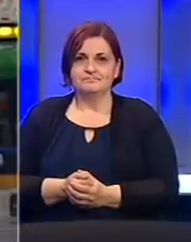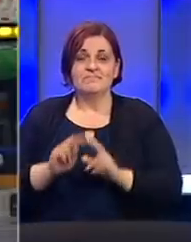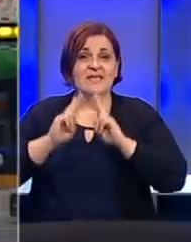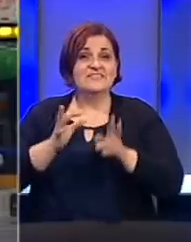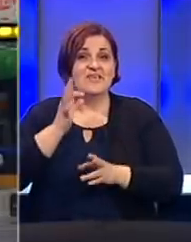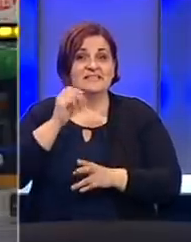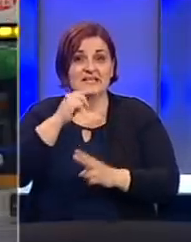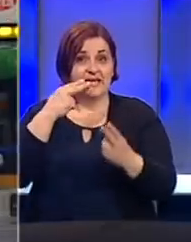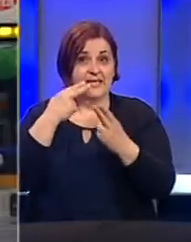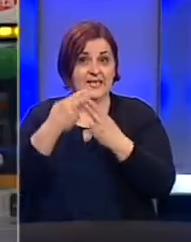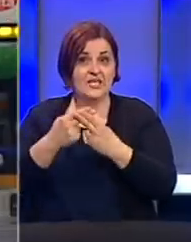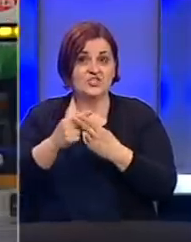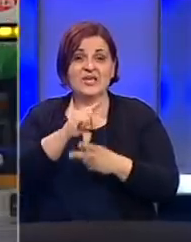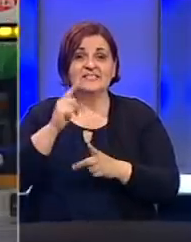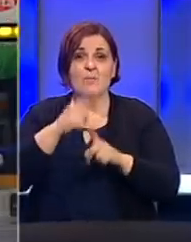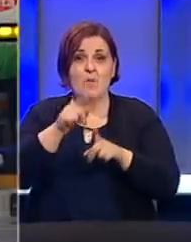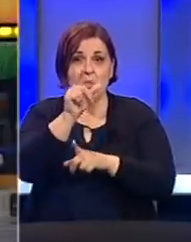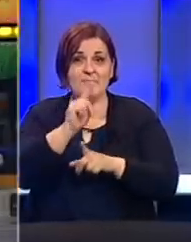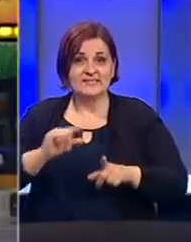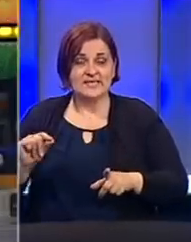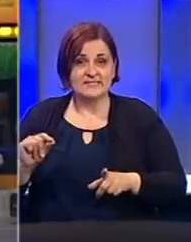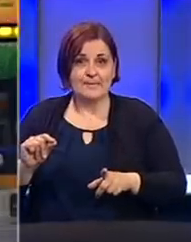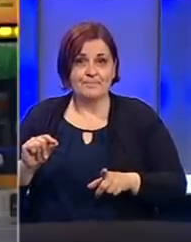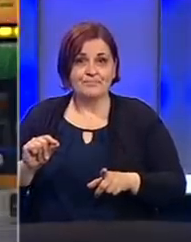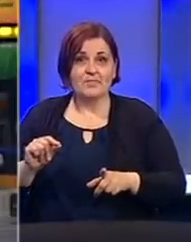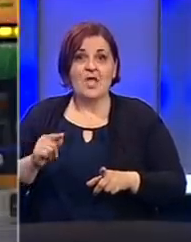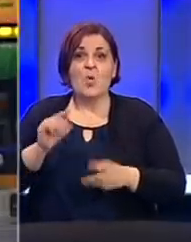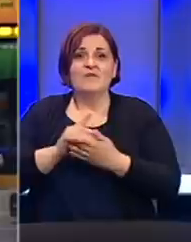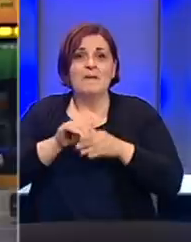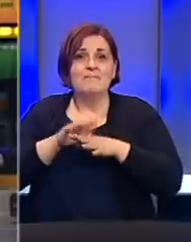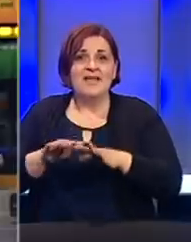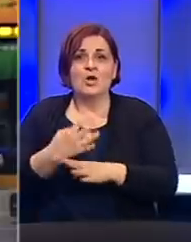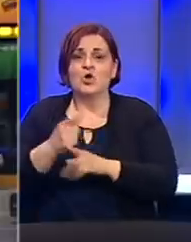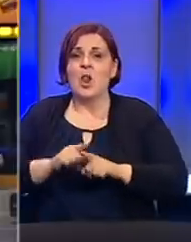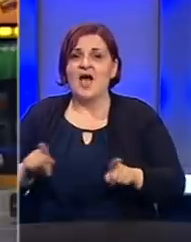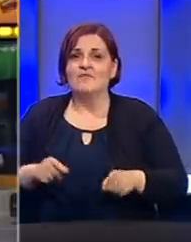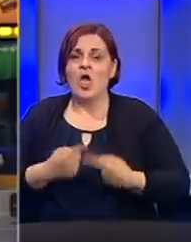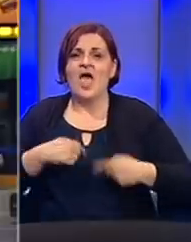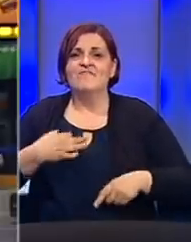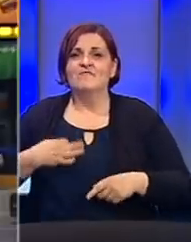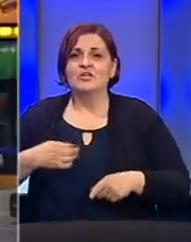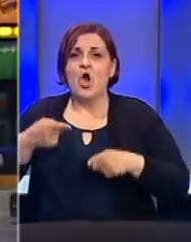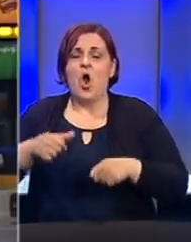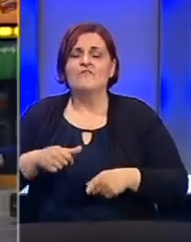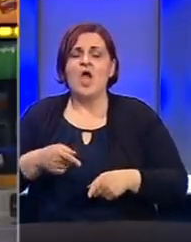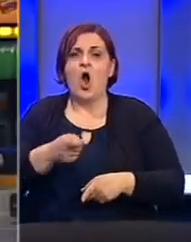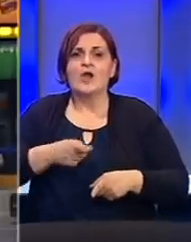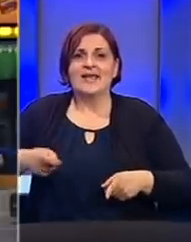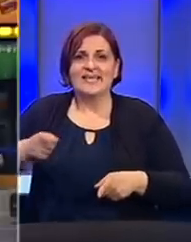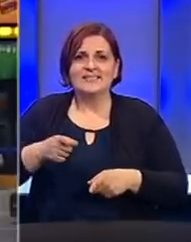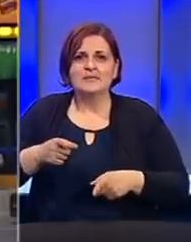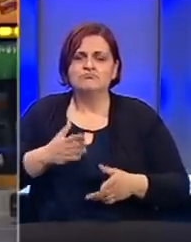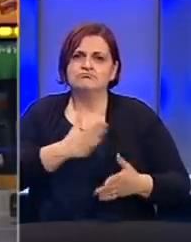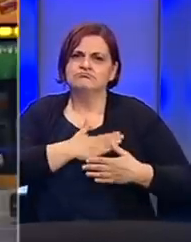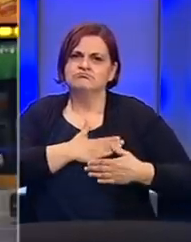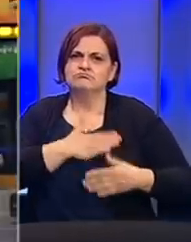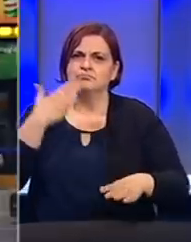Svjetski je dan crvenog križa i crvenog polumjeseca. U vrijeme pandemije koronavirusa volonteri ove humanitarne organizacije